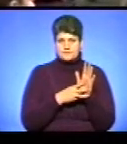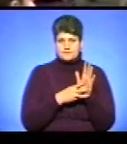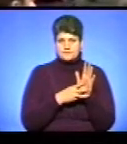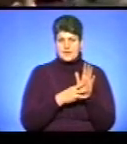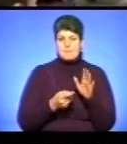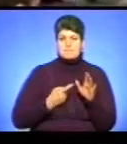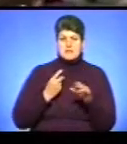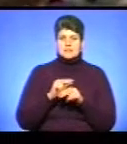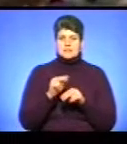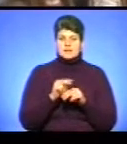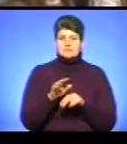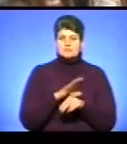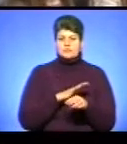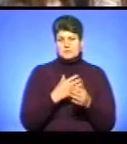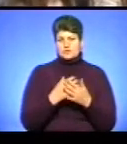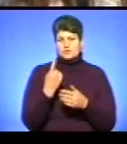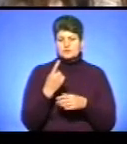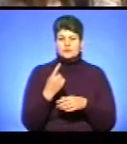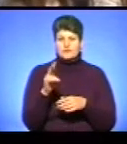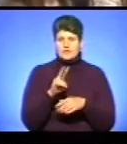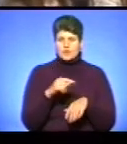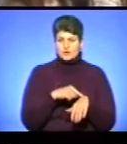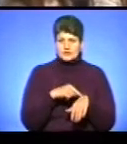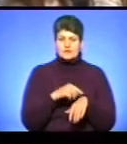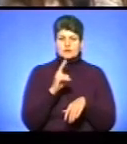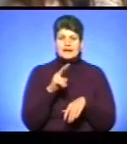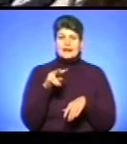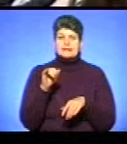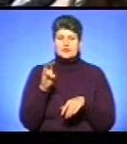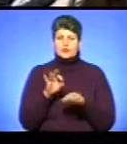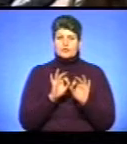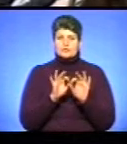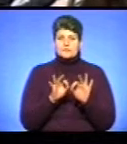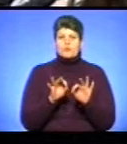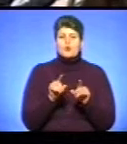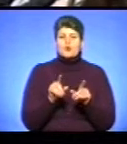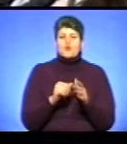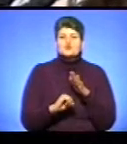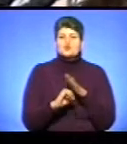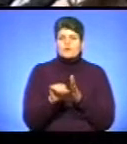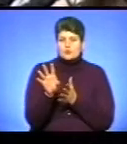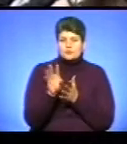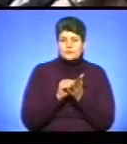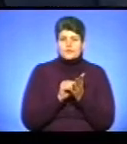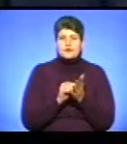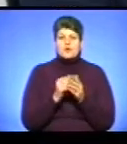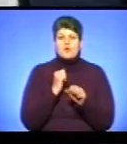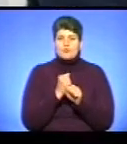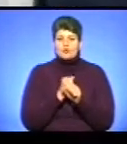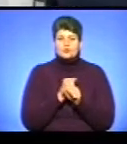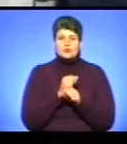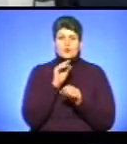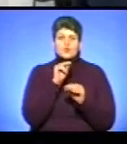Майстер-клас тривав близько години. Костянтин Лінартович розповів про основи дубляжу, роботу над озвученням фільмів, дав